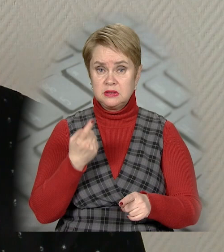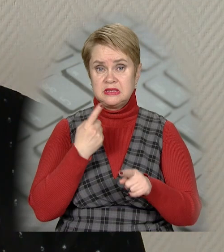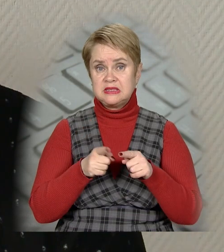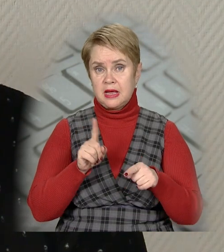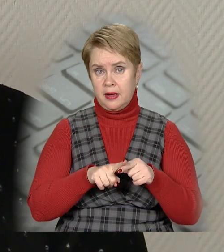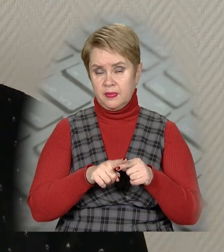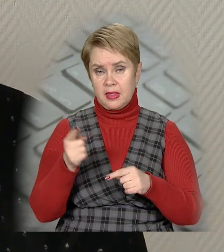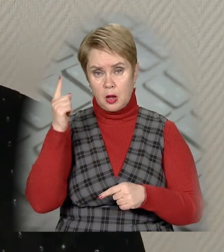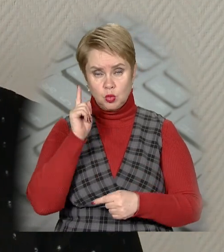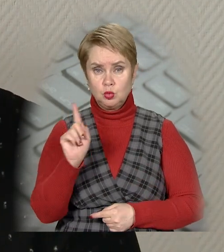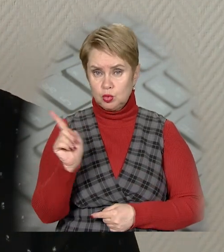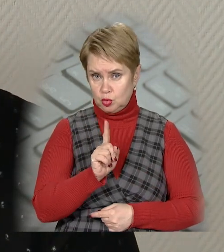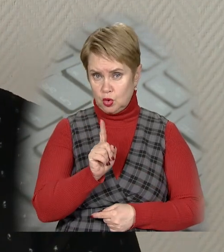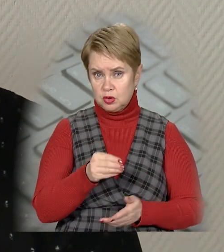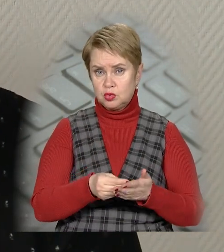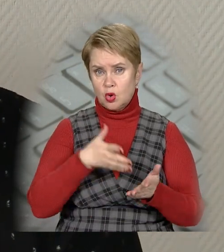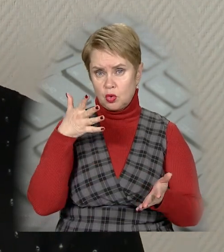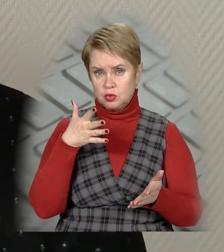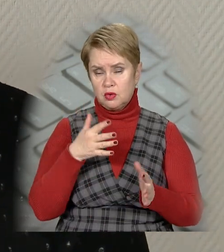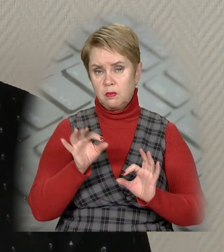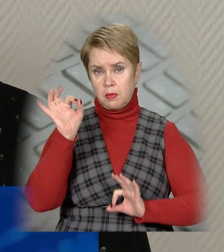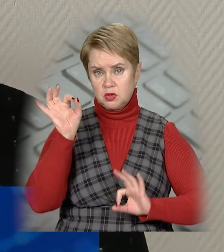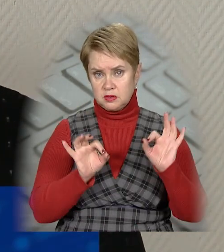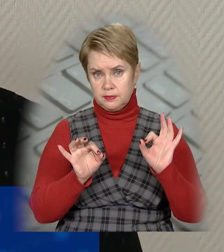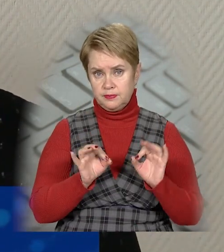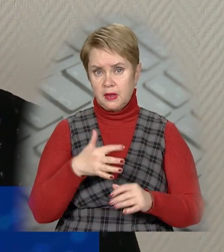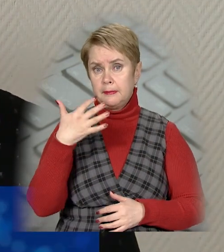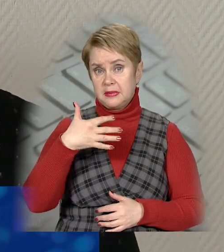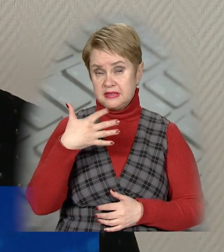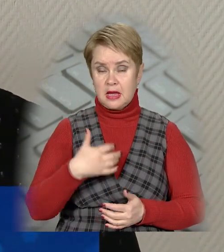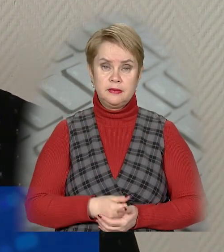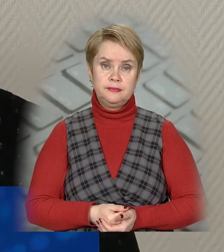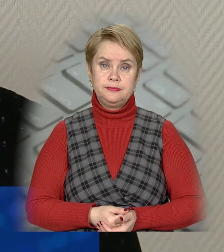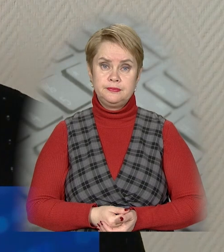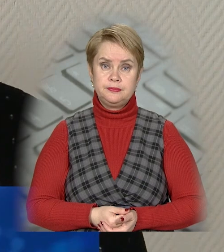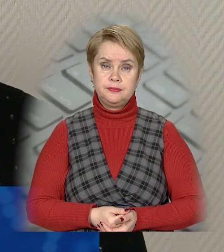я думаю, що він здорожчав на процентів 50.